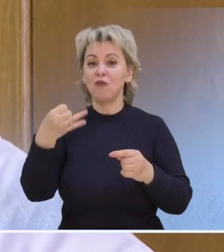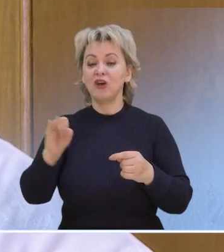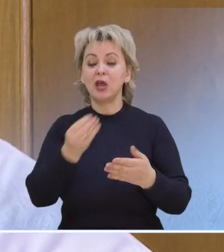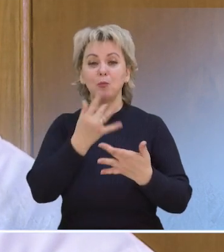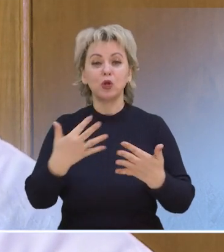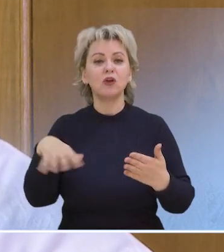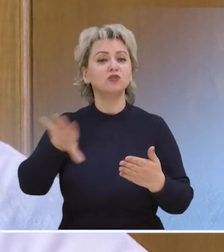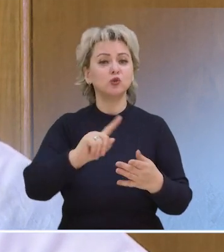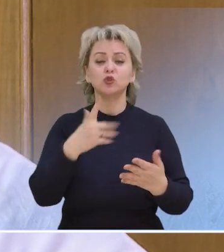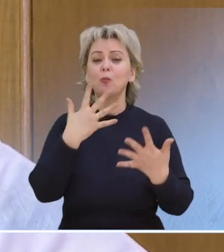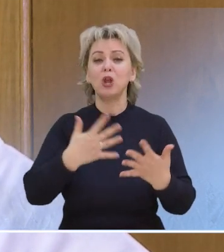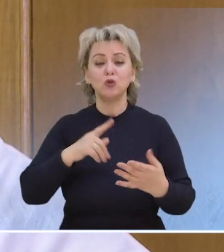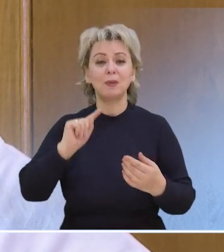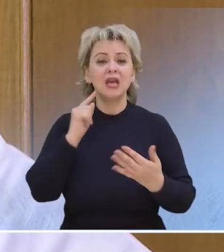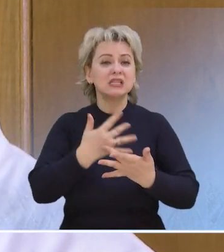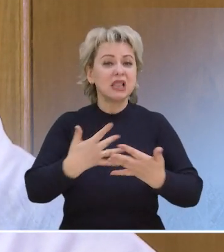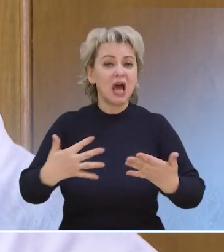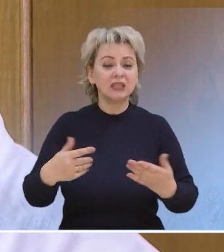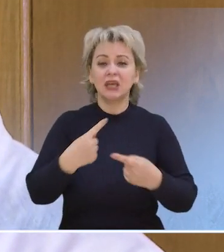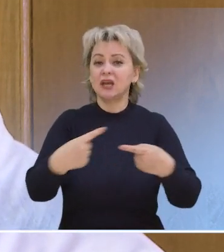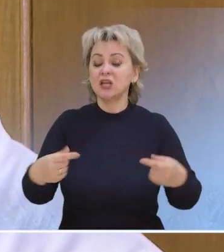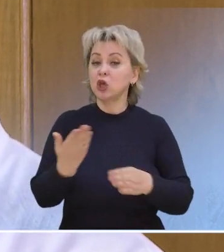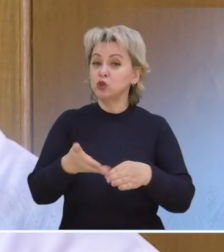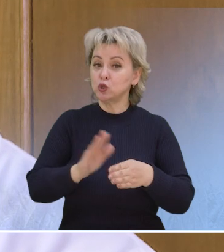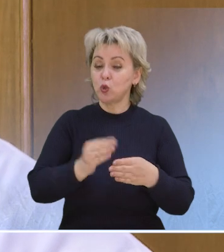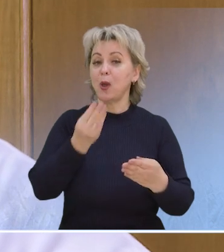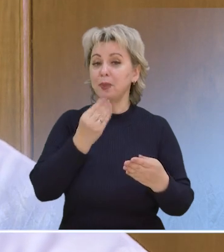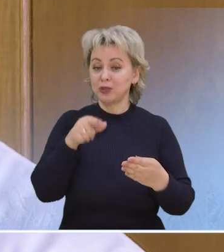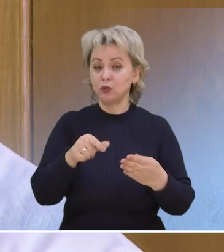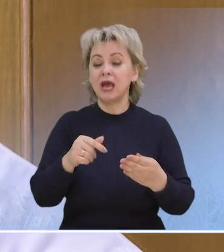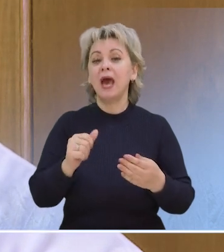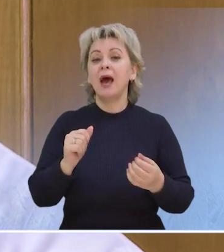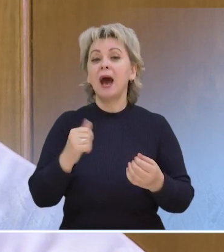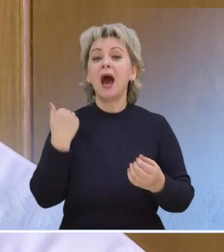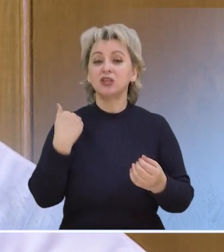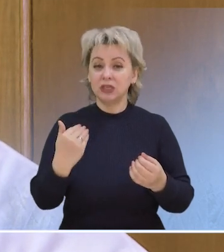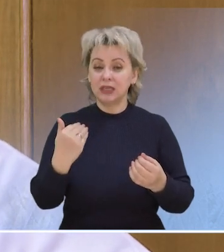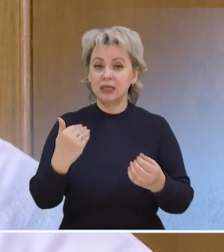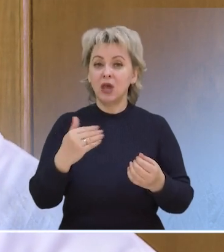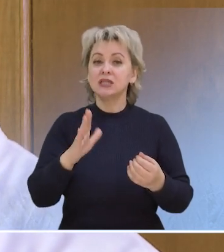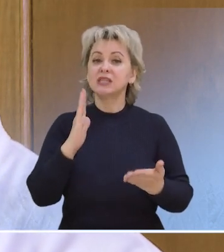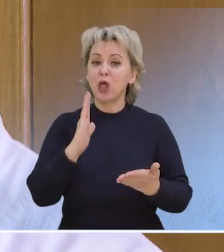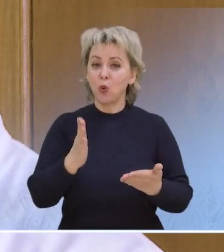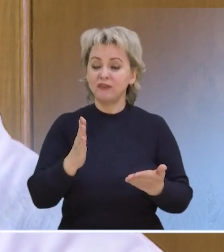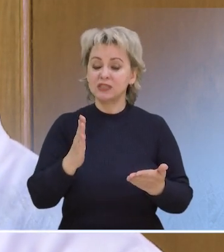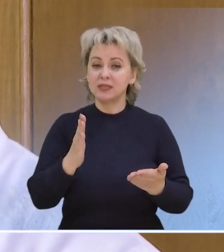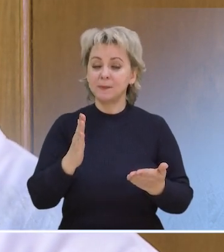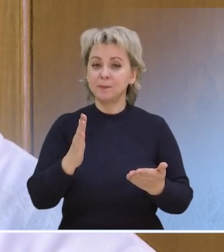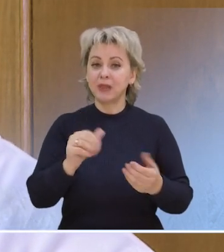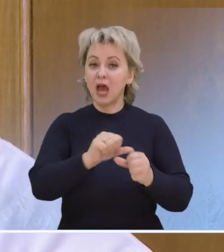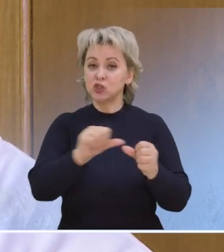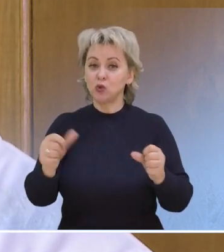Это, к сожалению, всё, что мы любим, сладости всевозможные, тяжёлая продукция. И, видимо, именно они становятся